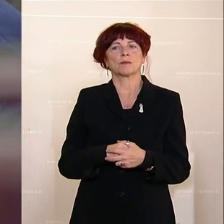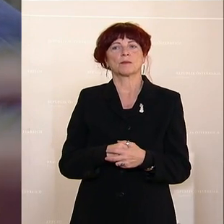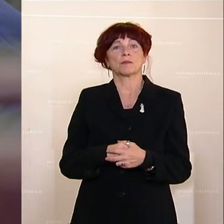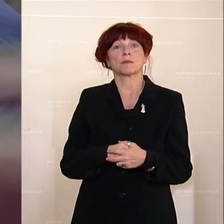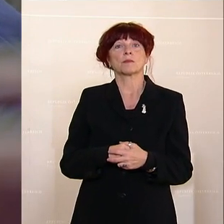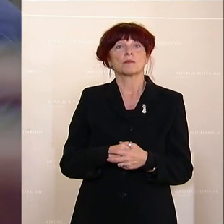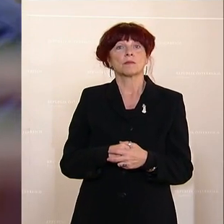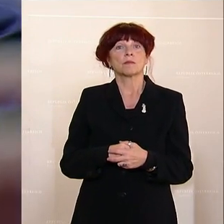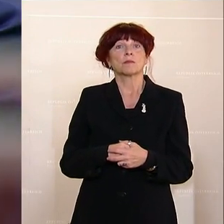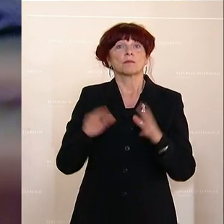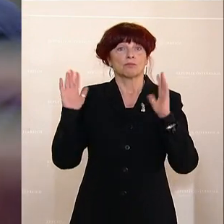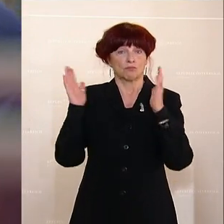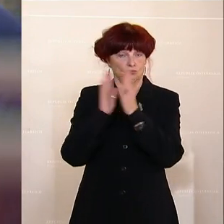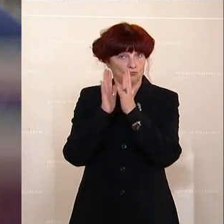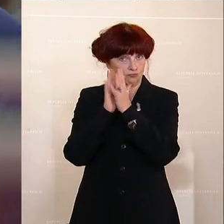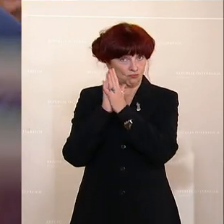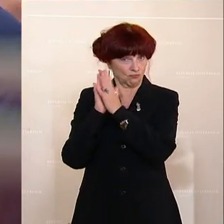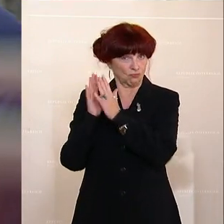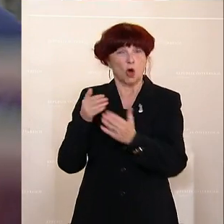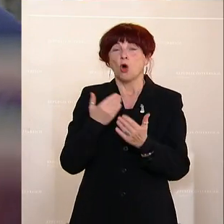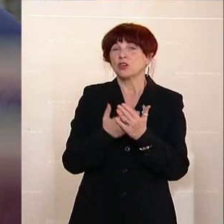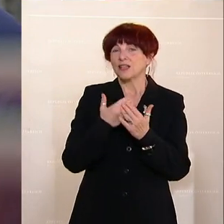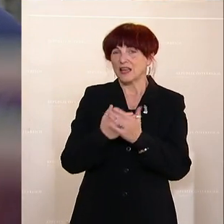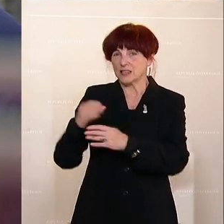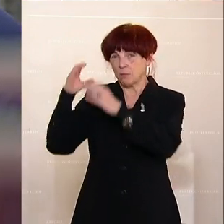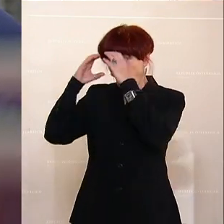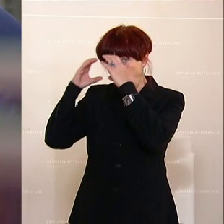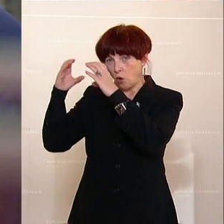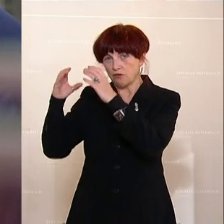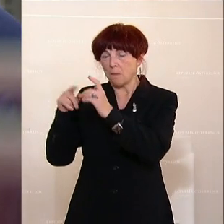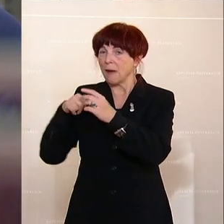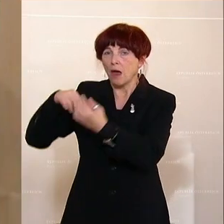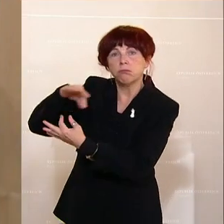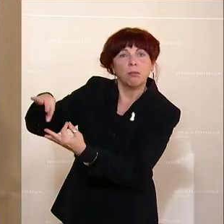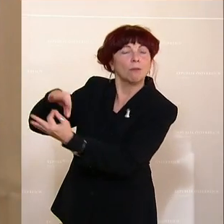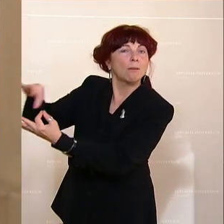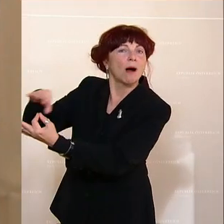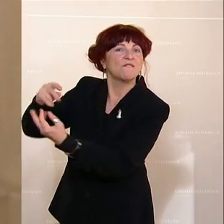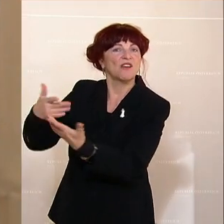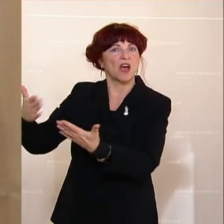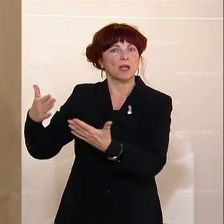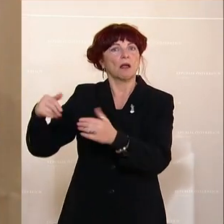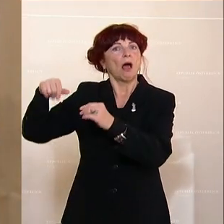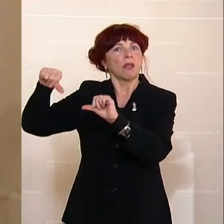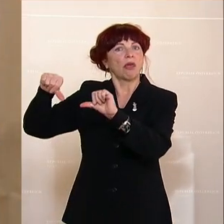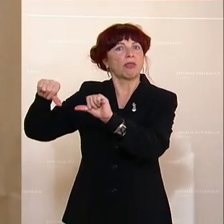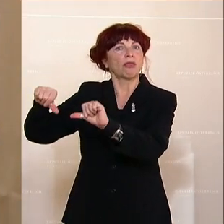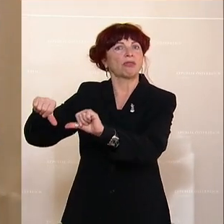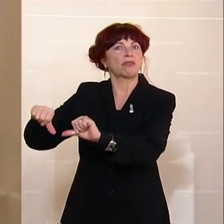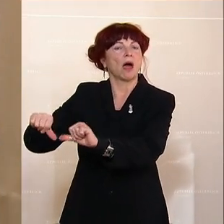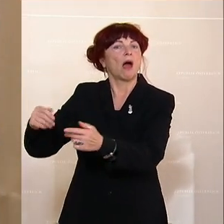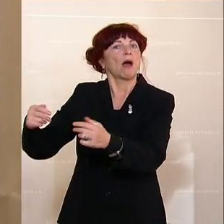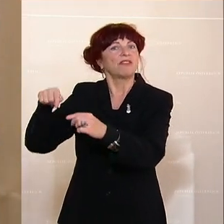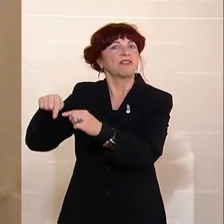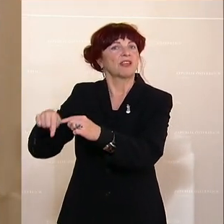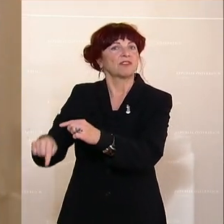Und darum stelle ich mir auch die Frage, wie lange dieser ÖVP-Lattenlimpotenz noch weitergeht. Wie tief kann man noch runtergehen? Wie oft müssen Sie